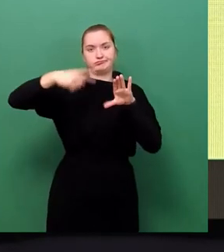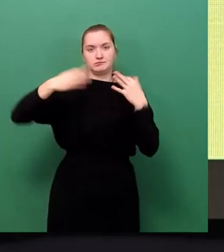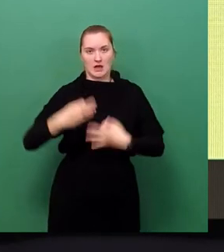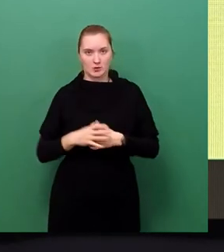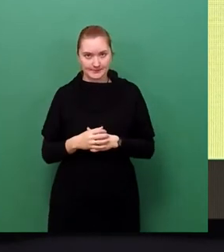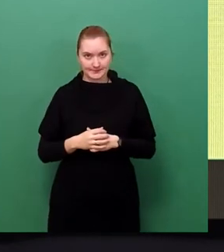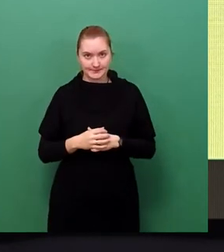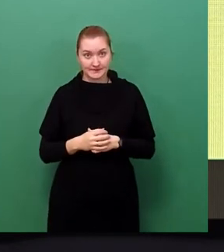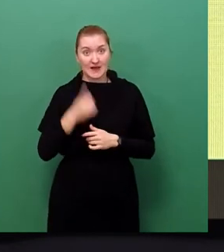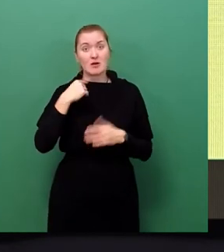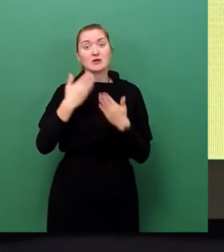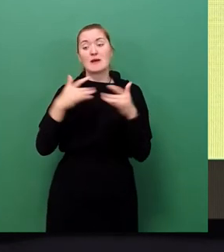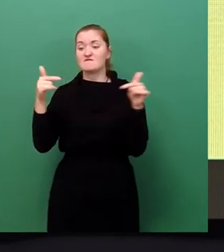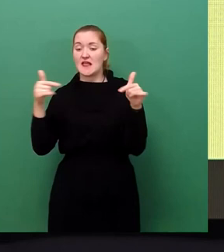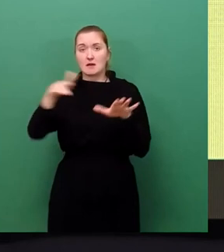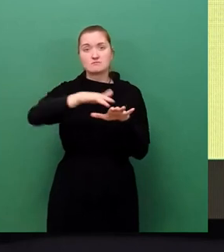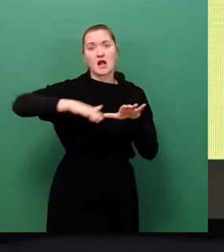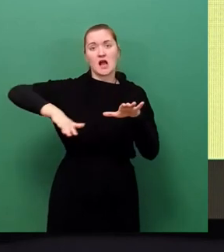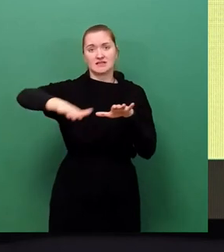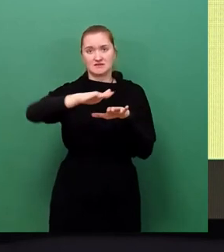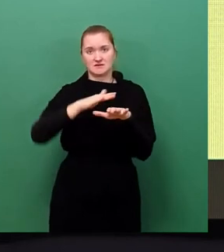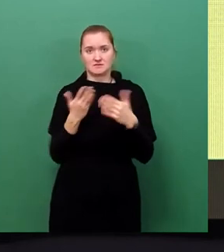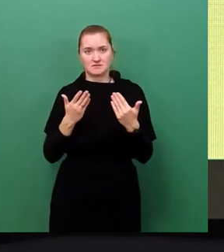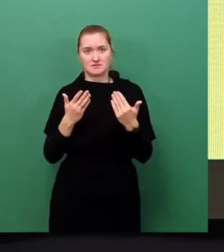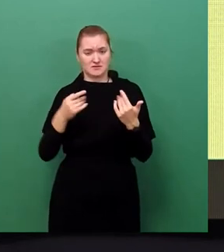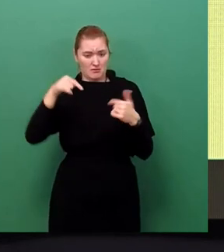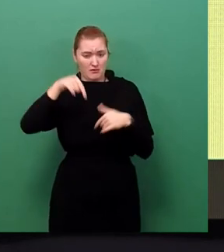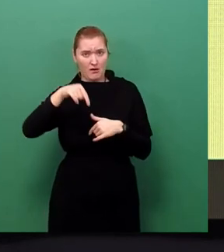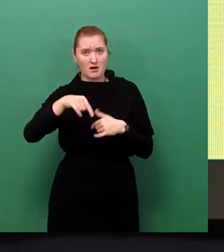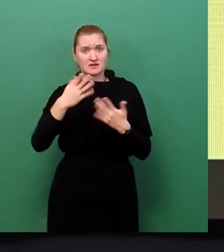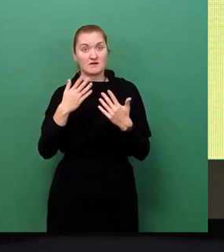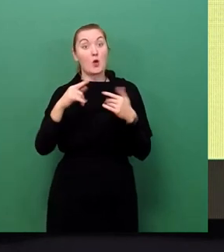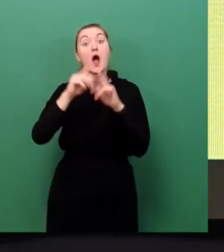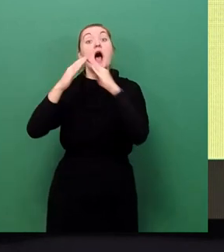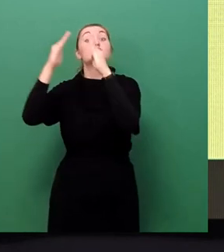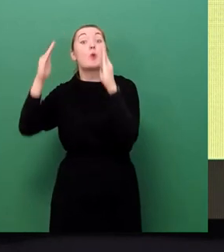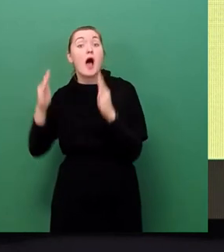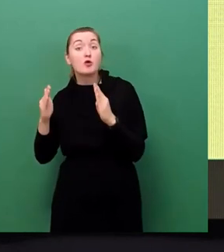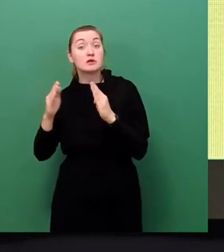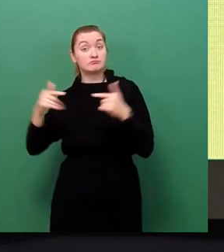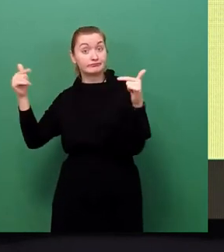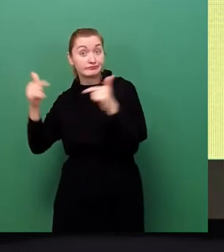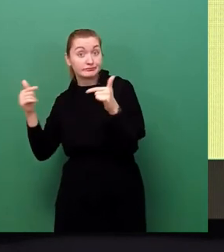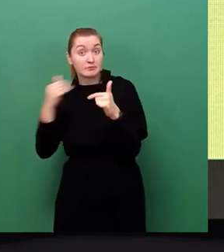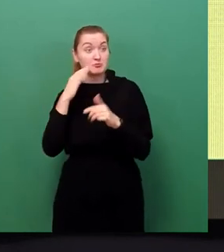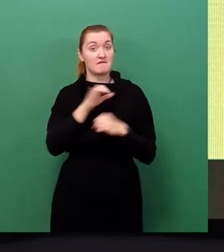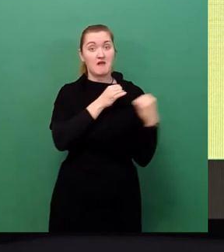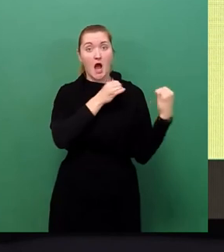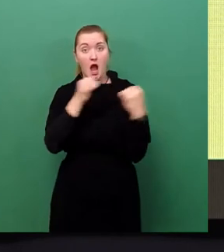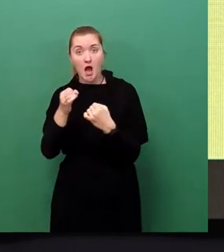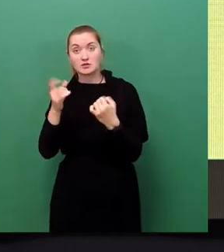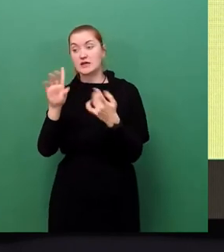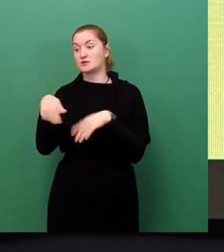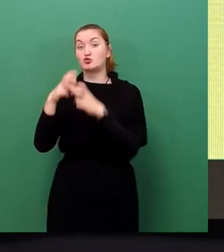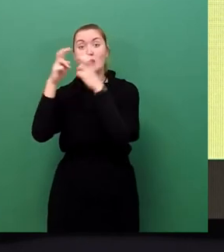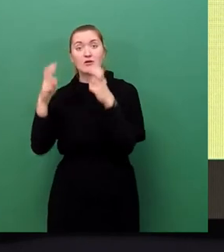jede Menge im pflegerischen Bereich, wo heutzutage sehr viel häuslich gepflegt wird und wo Menschen zu Hause an elektrisch betriebenen Geräten